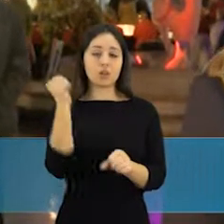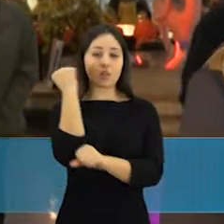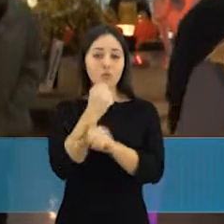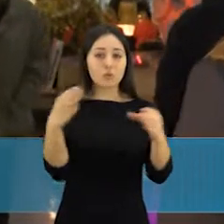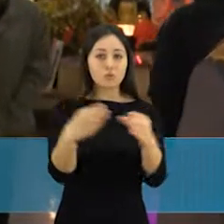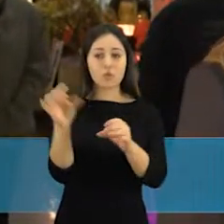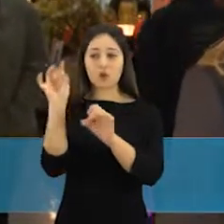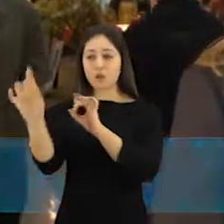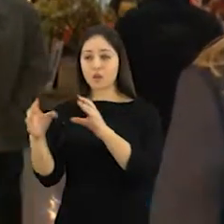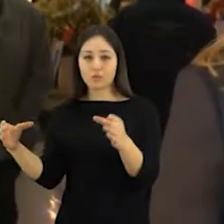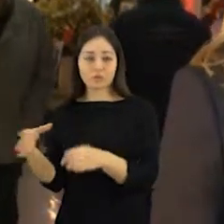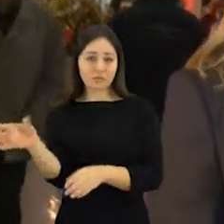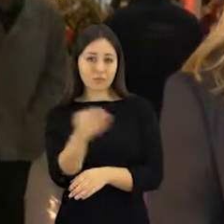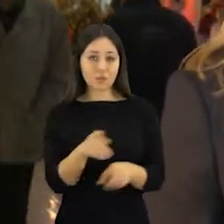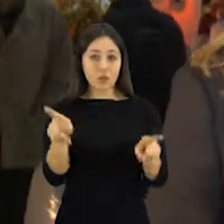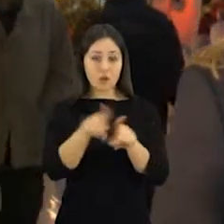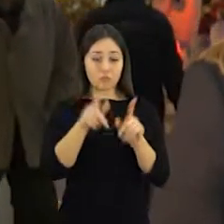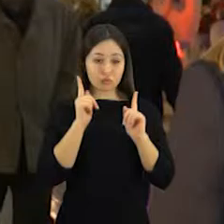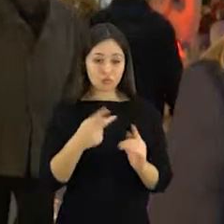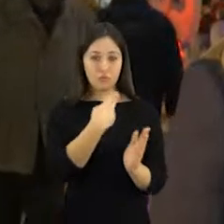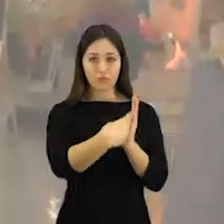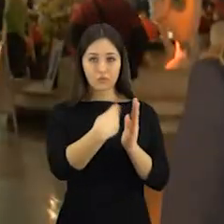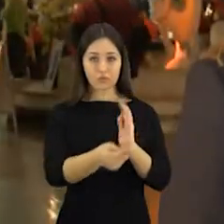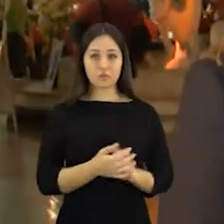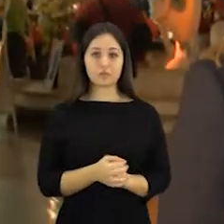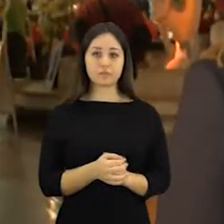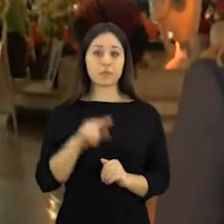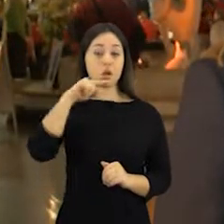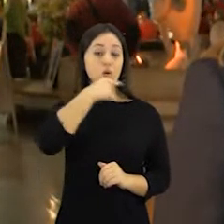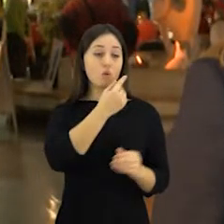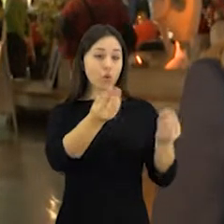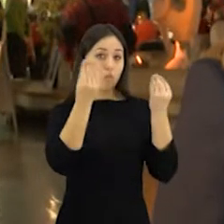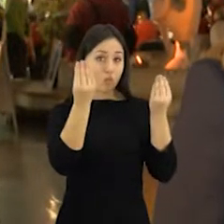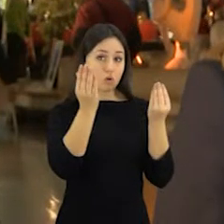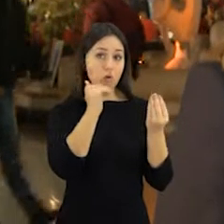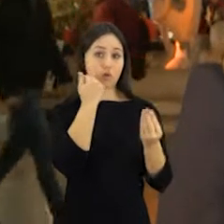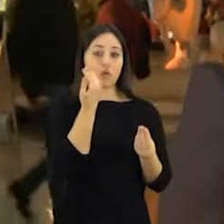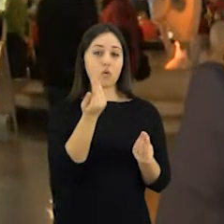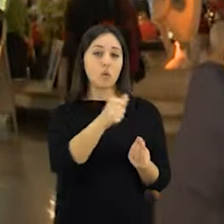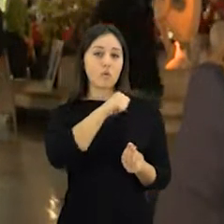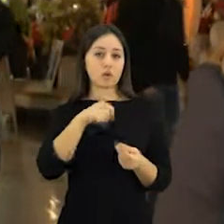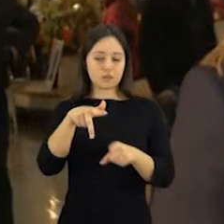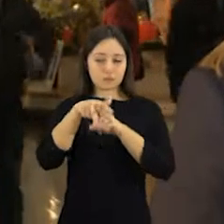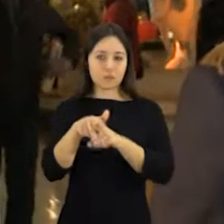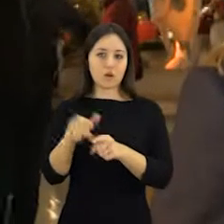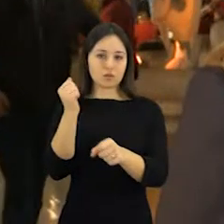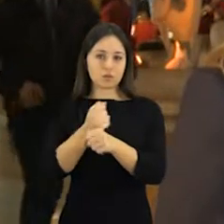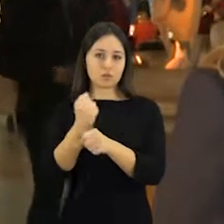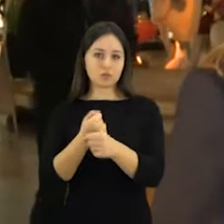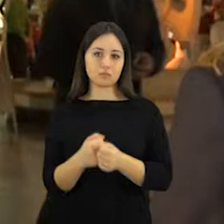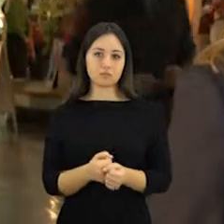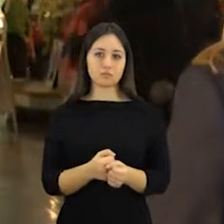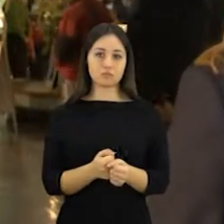marketingos skyrius ir visi kiti, kaip normalioji aksiniai bendroviai. Tai yra tokia veikla, kur ekonomikos teoriją mes pritaikom